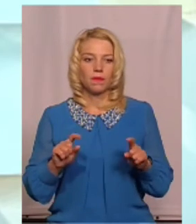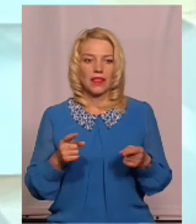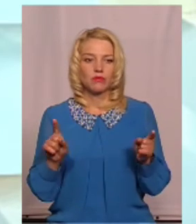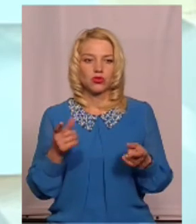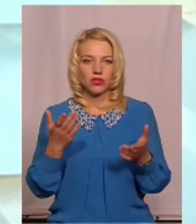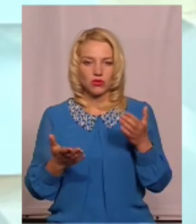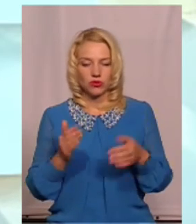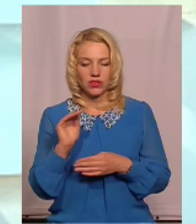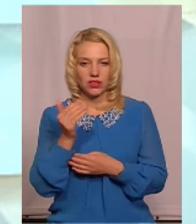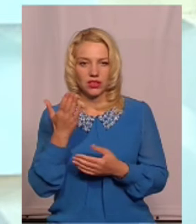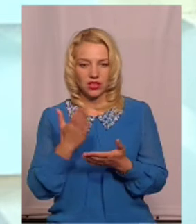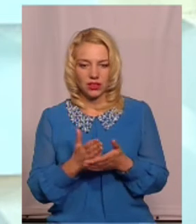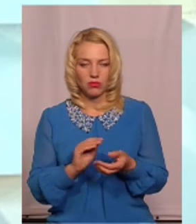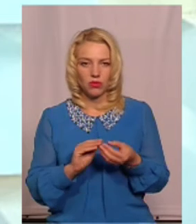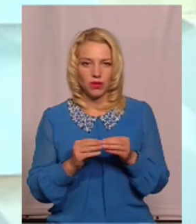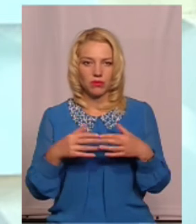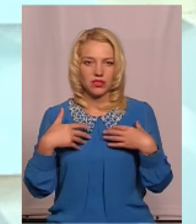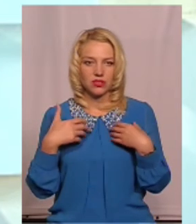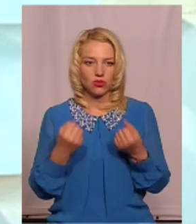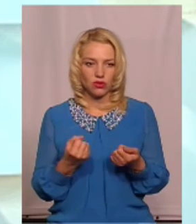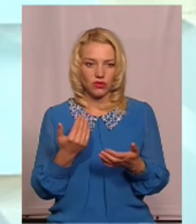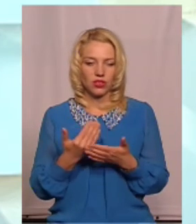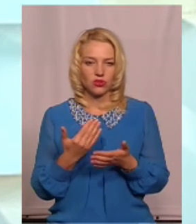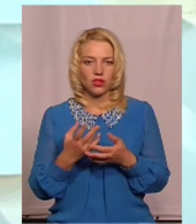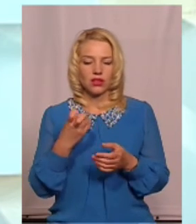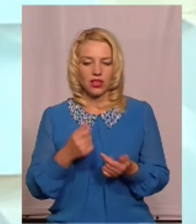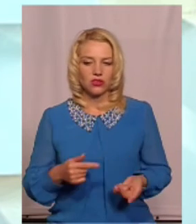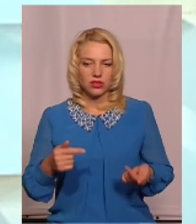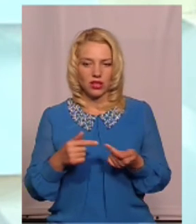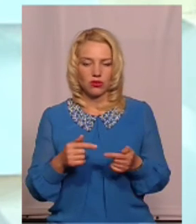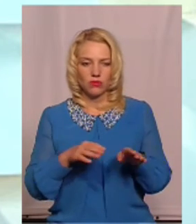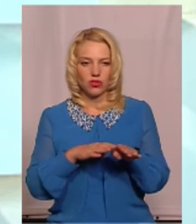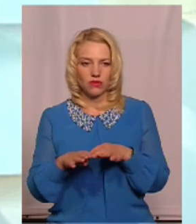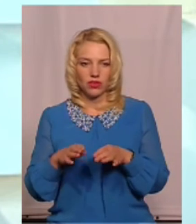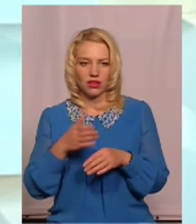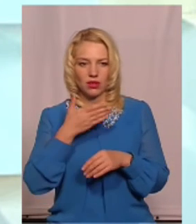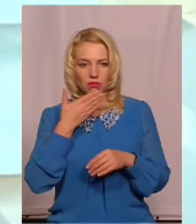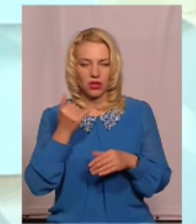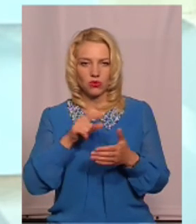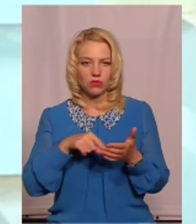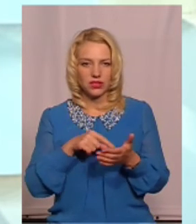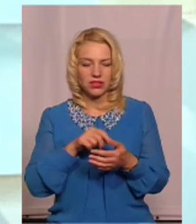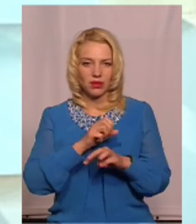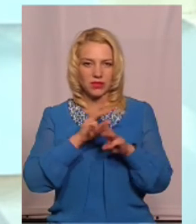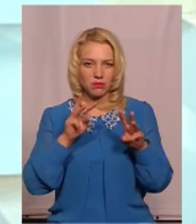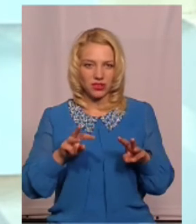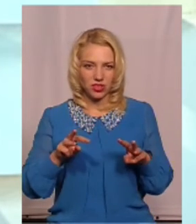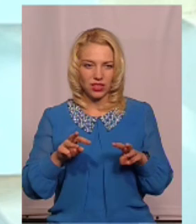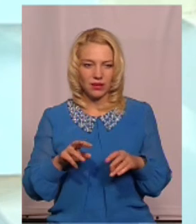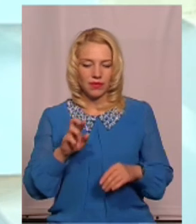у дитини є проблеми зі здоров'ям, якщо на достатньому належному рівні у нас немає в місті забезпечення